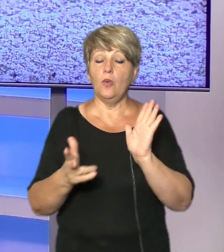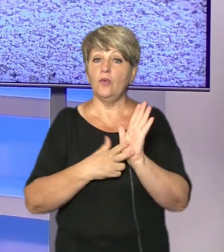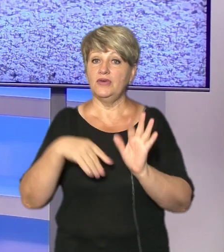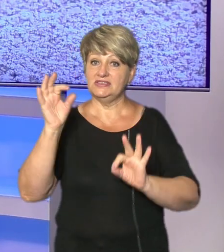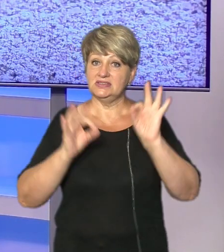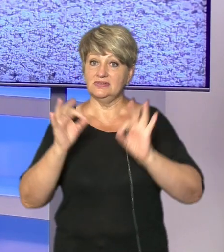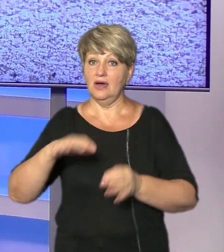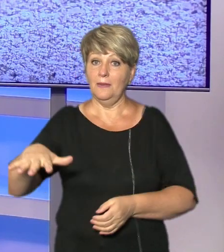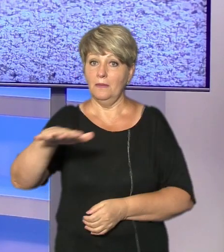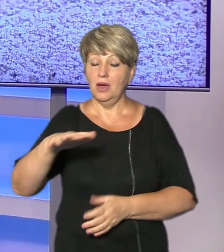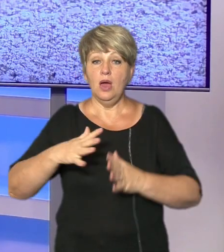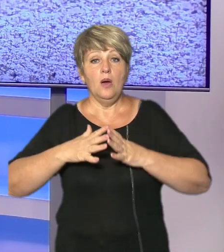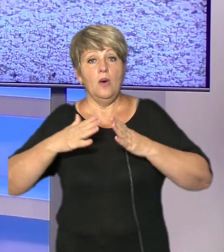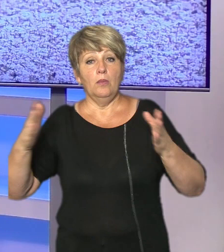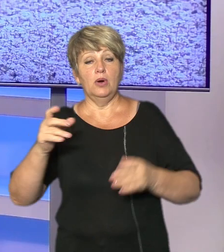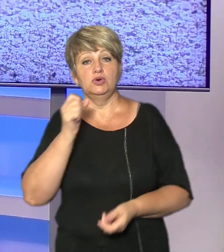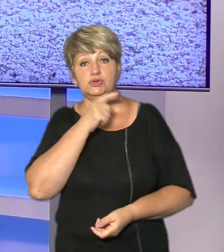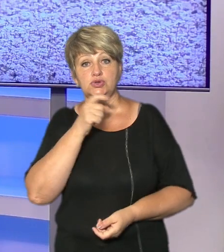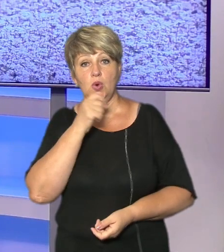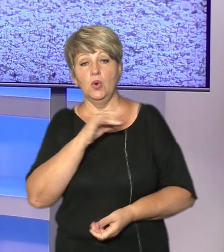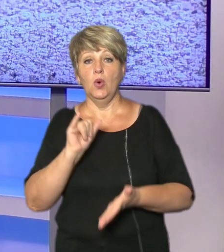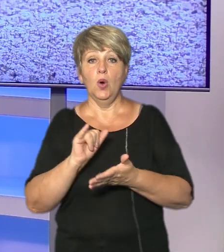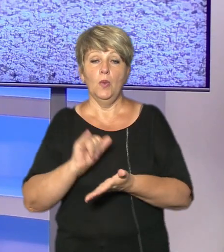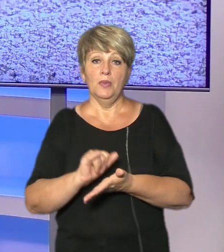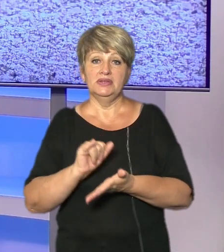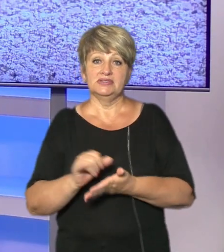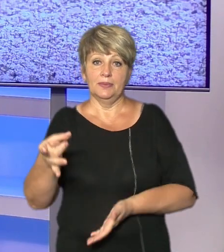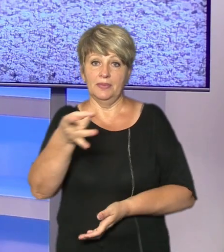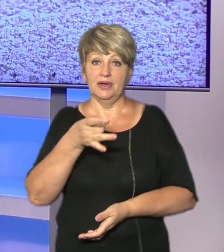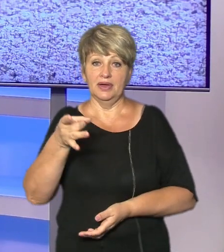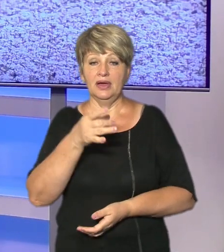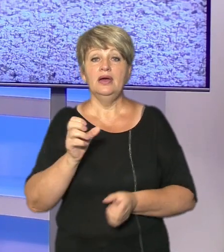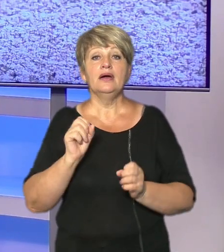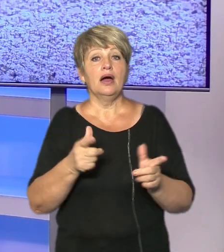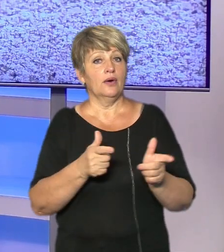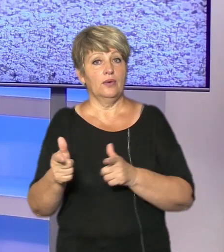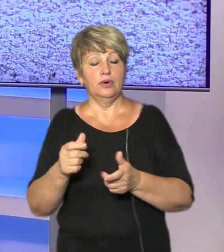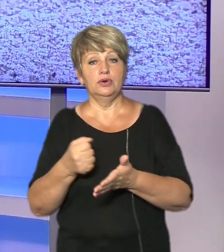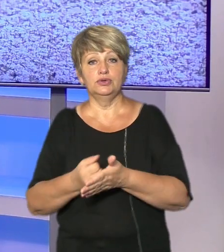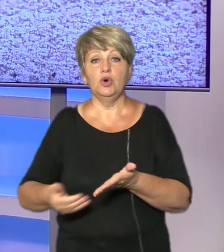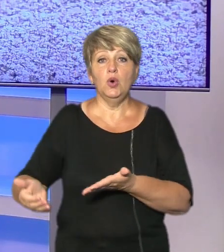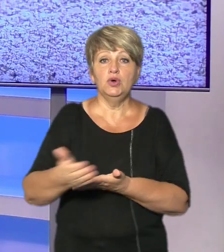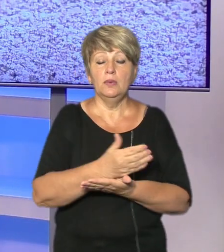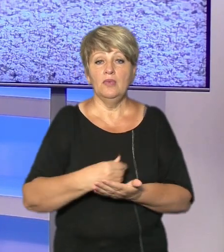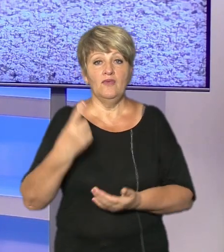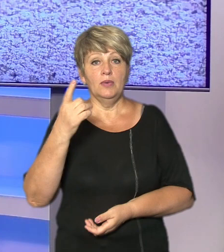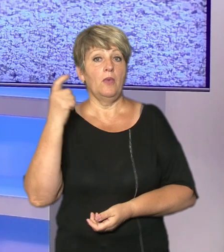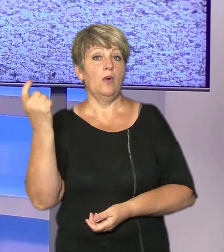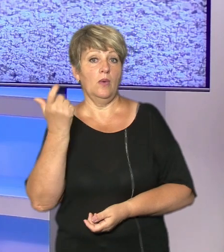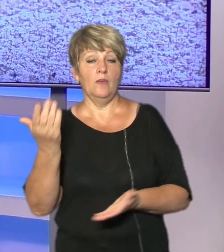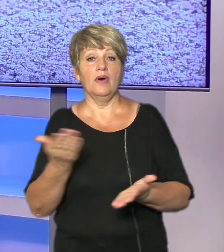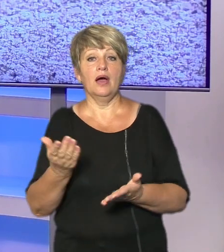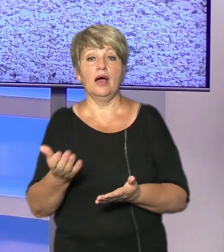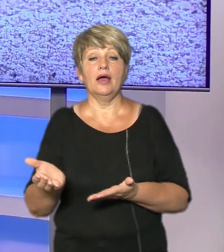площі Найбільше засадили у Золотоніському та Уменському районах Як готується до збору в одному з фермерських господарств Та якого